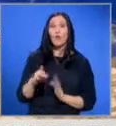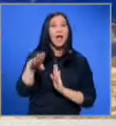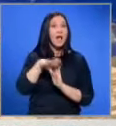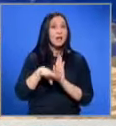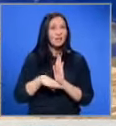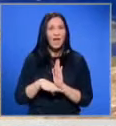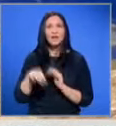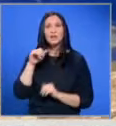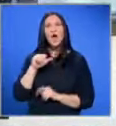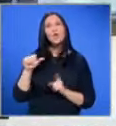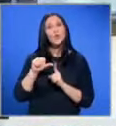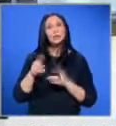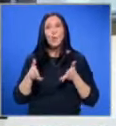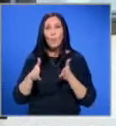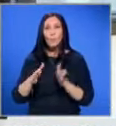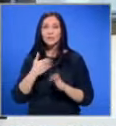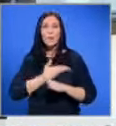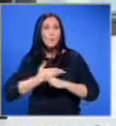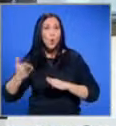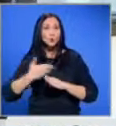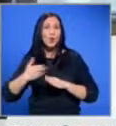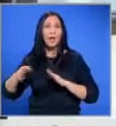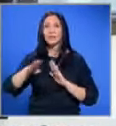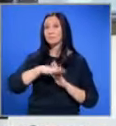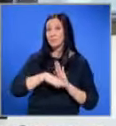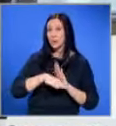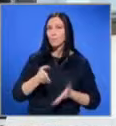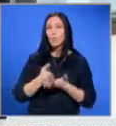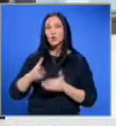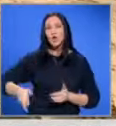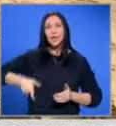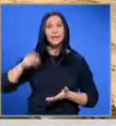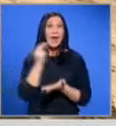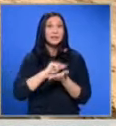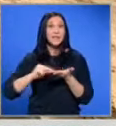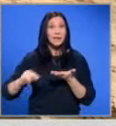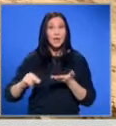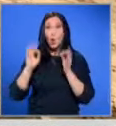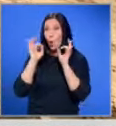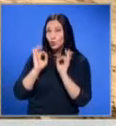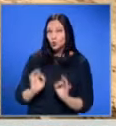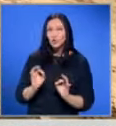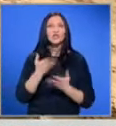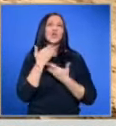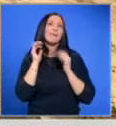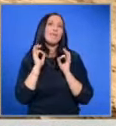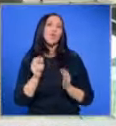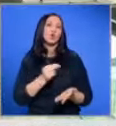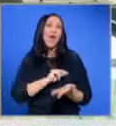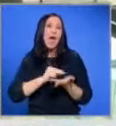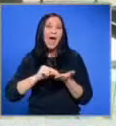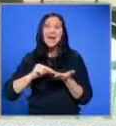критерий на ЮНЕСКО по пътя за постоянния списък. Помощни генералният секретар оточни, че няма точна